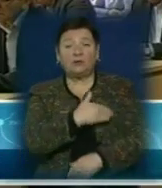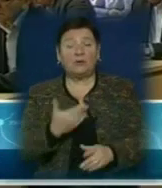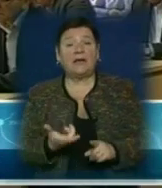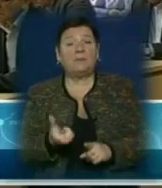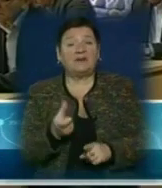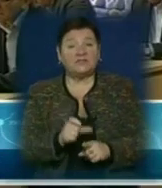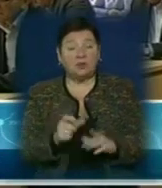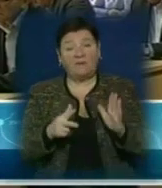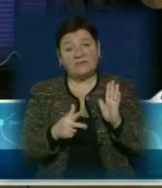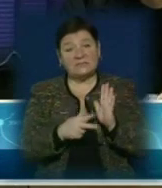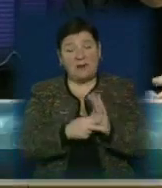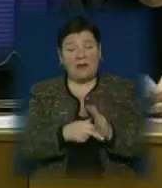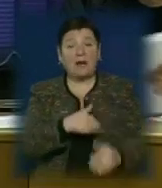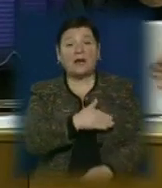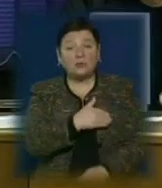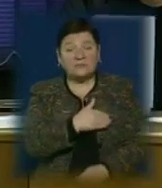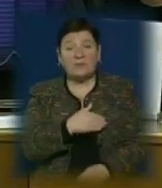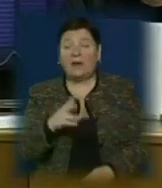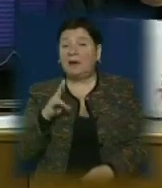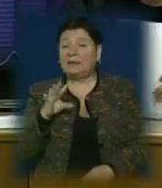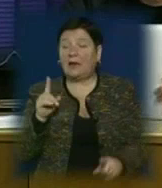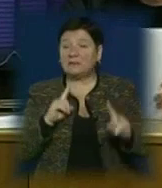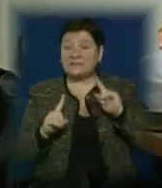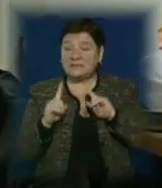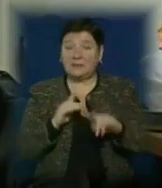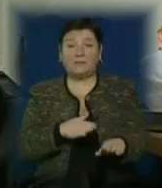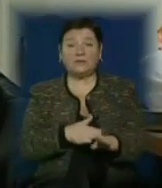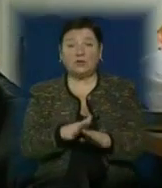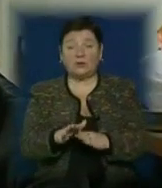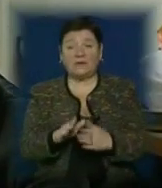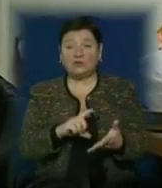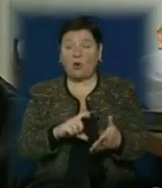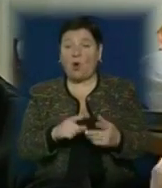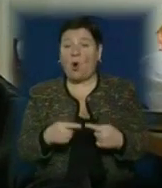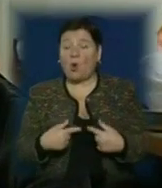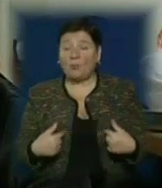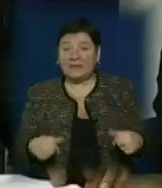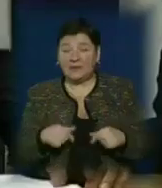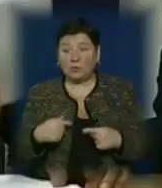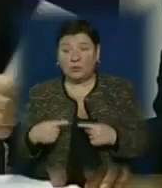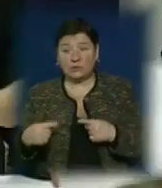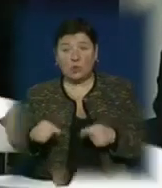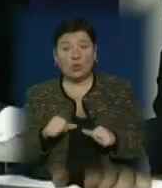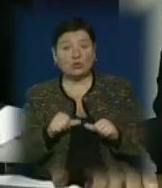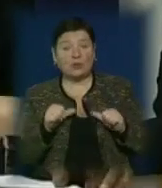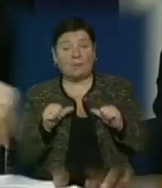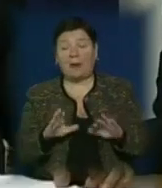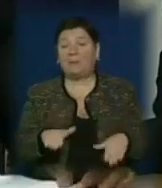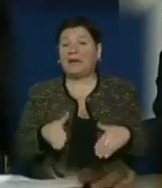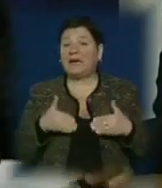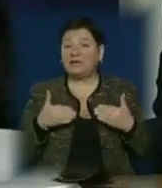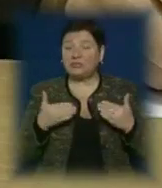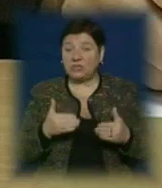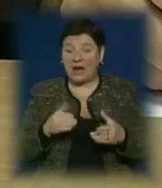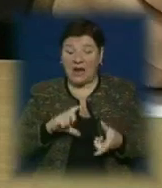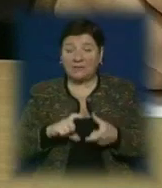перевищувала 8 градусів. На засіданні виконавчого комітету прийняли низку інших рішень, зокрема про передачу кам'яної